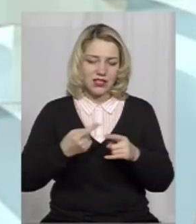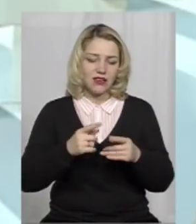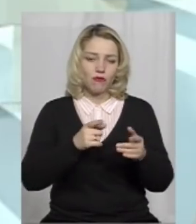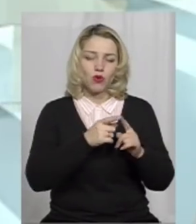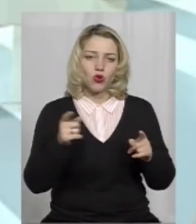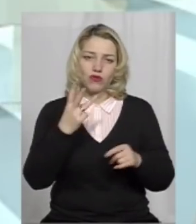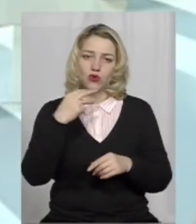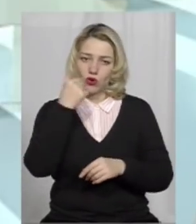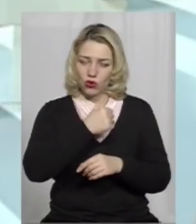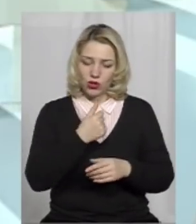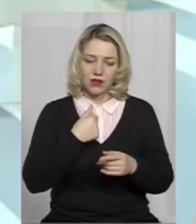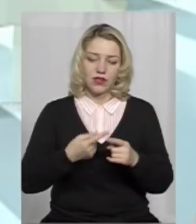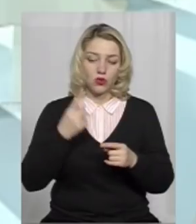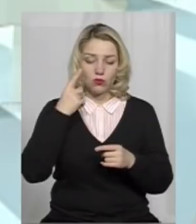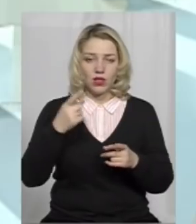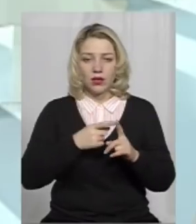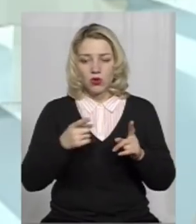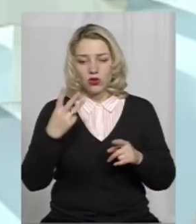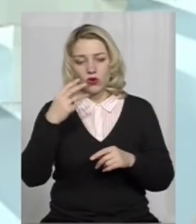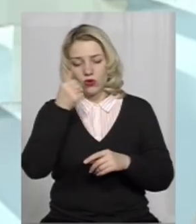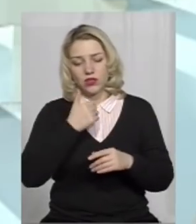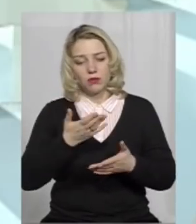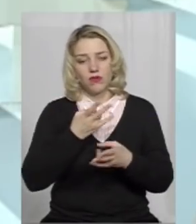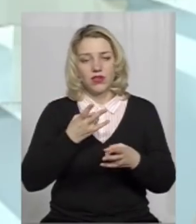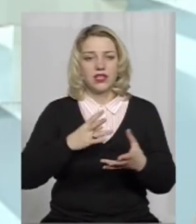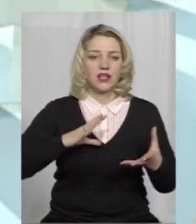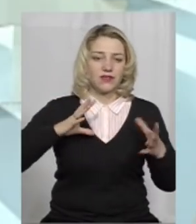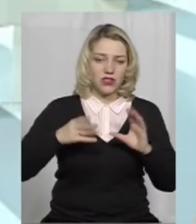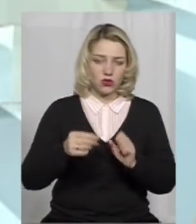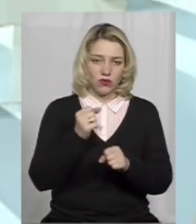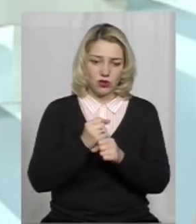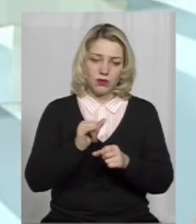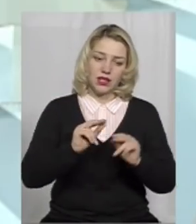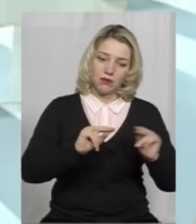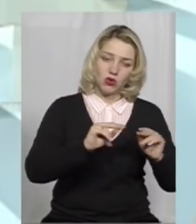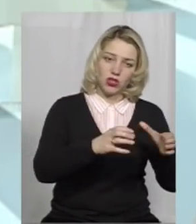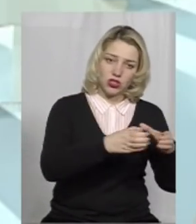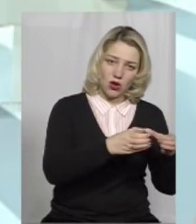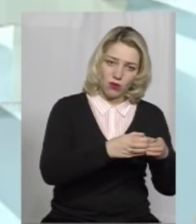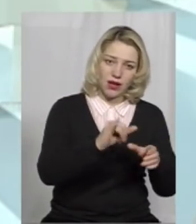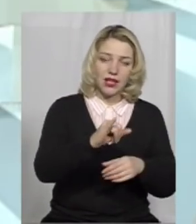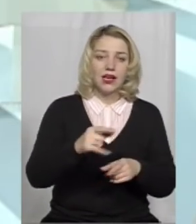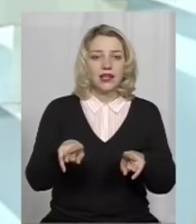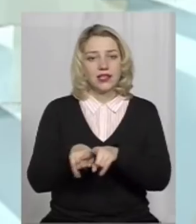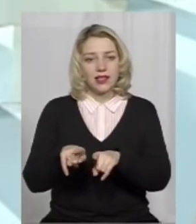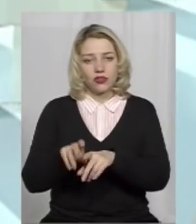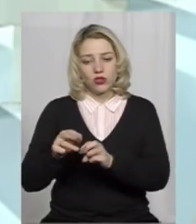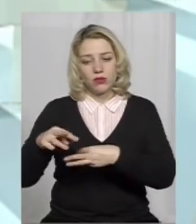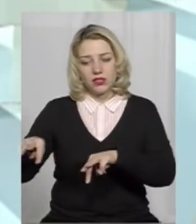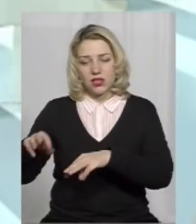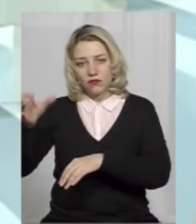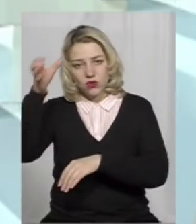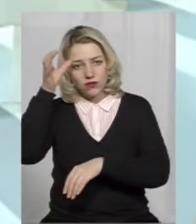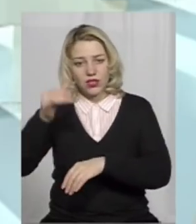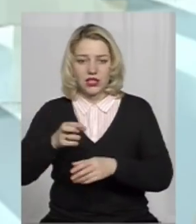думаю, що за цих три роки ми маємо зробити всі між собою висновок, як і педагогічна громада, так і Міністерство